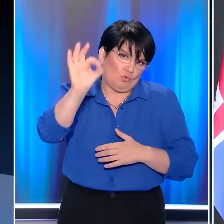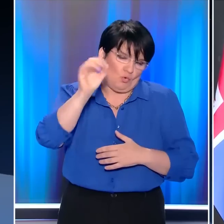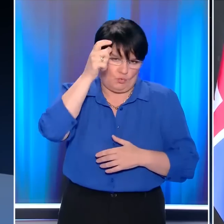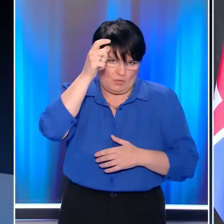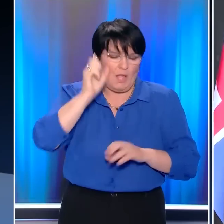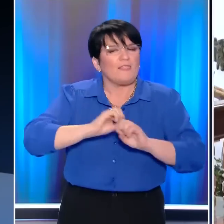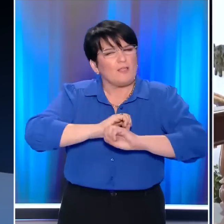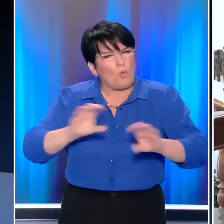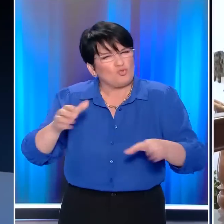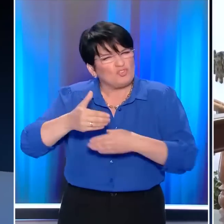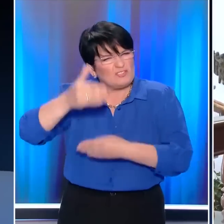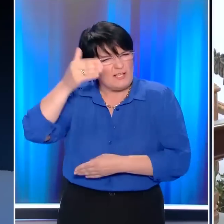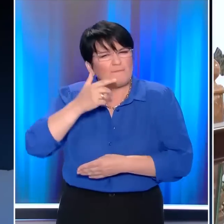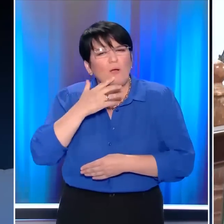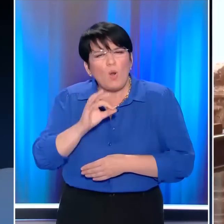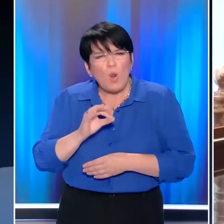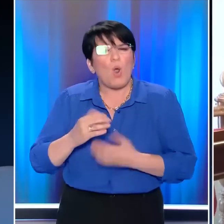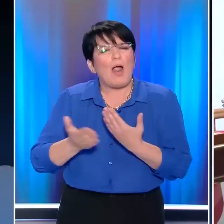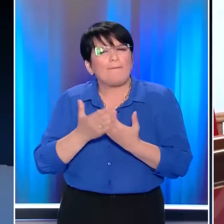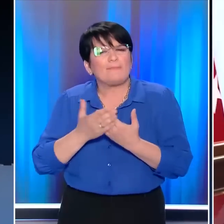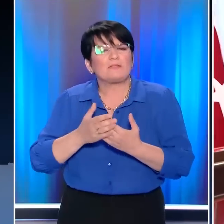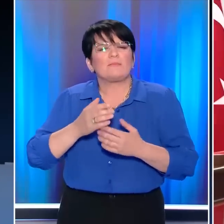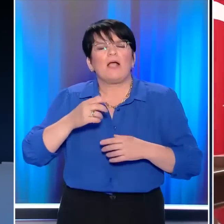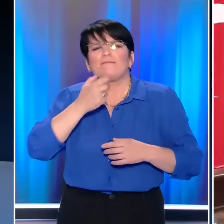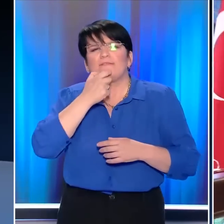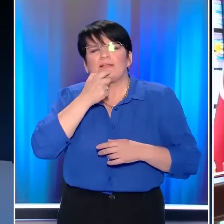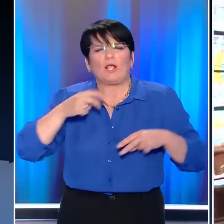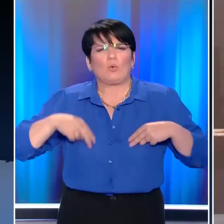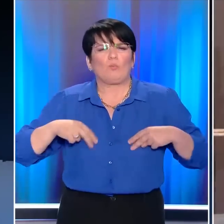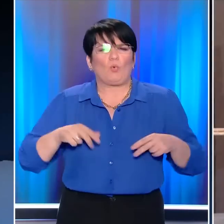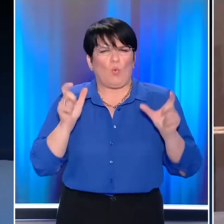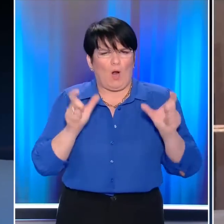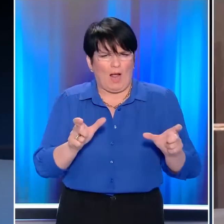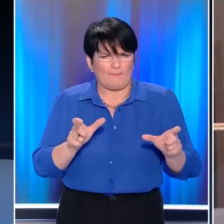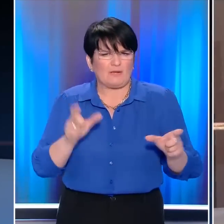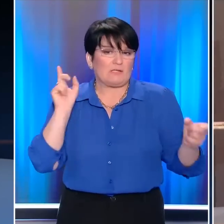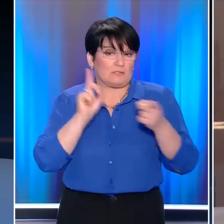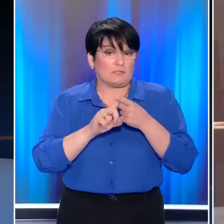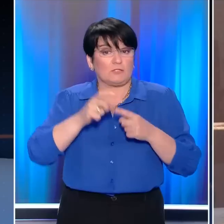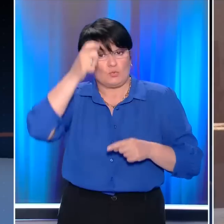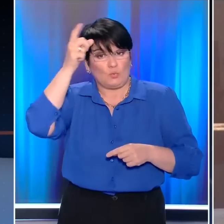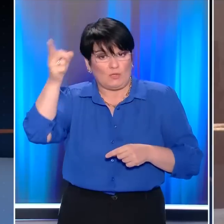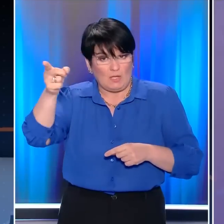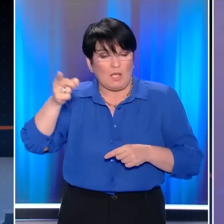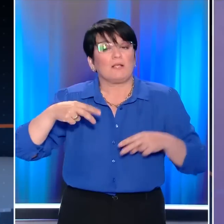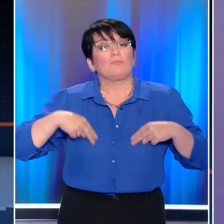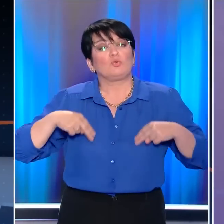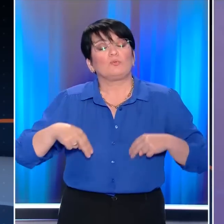Το δημοσίευμα έρχεται μία ημέρα μετά την επίσκεψη του Βρετανού Υπουργού Άμυνα στην Τουρκία και την συνάντησή του με τον Χουλουσία Κάρ.